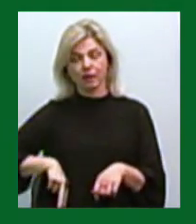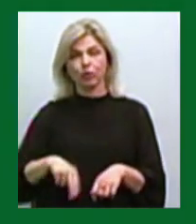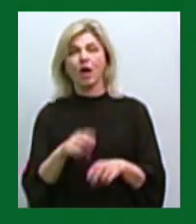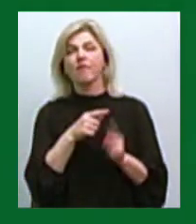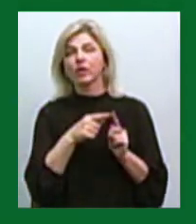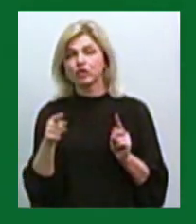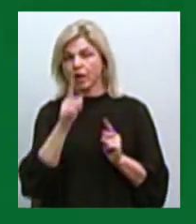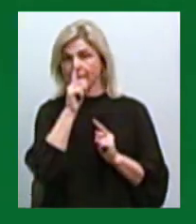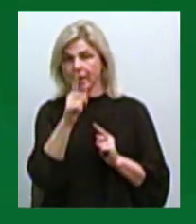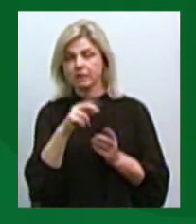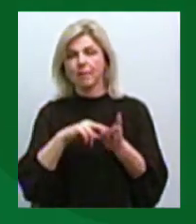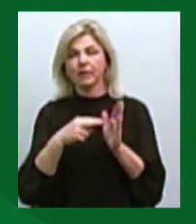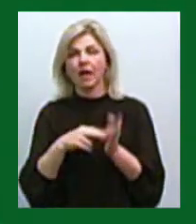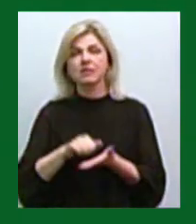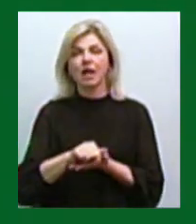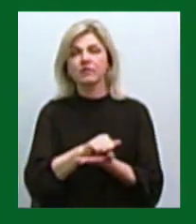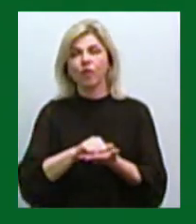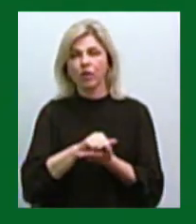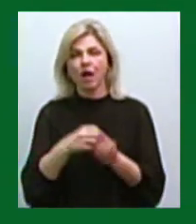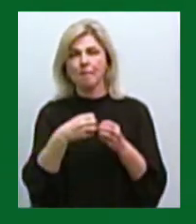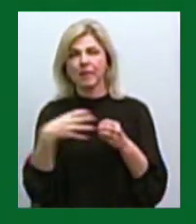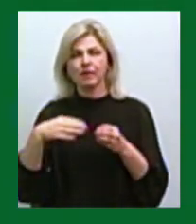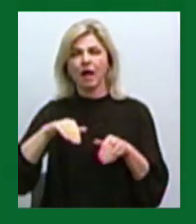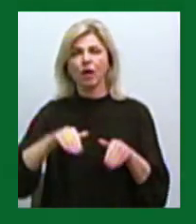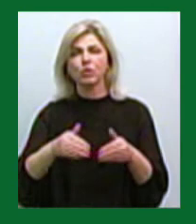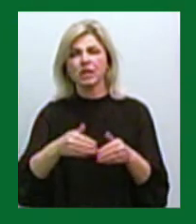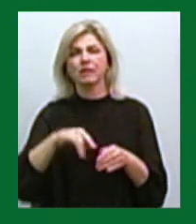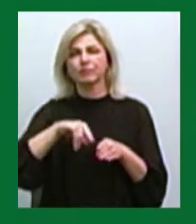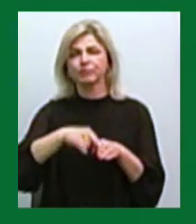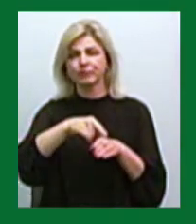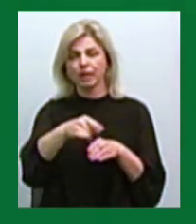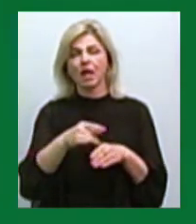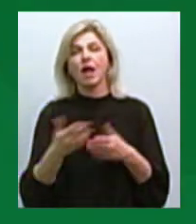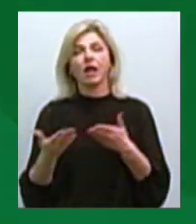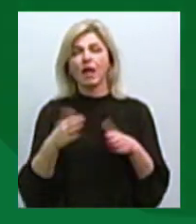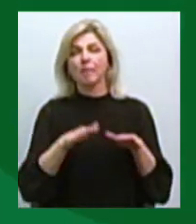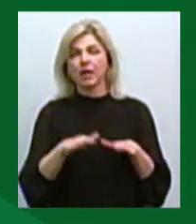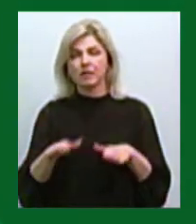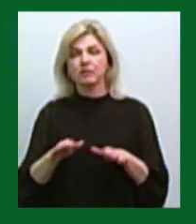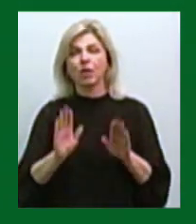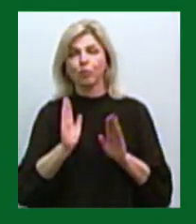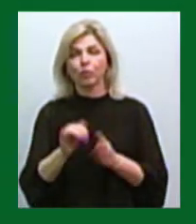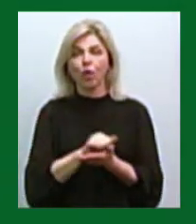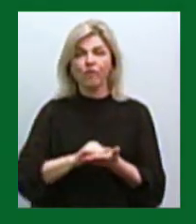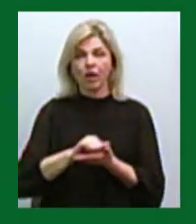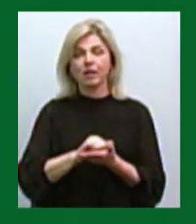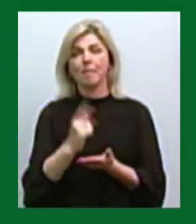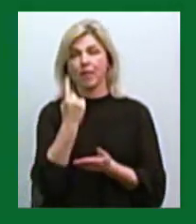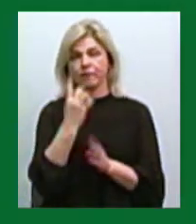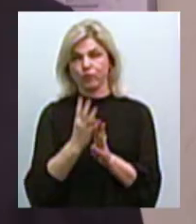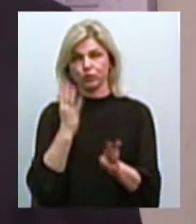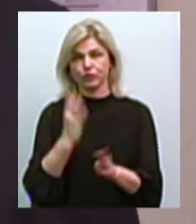планують заасфальтувати 15 розрядтів. Які об'єкти відновлюватимуть в першу чергу у коментарі.